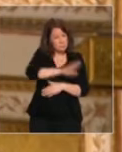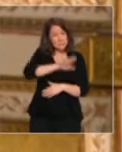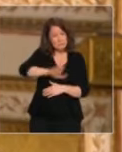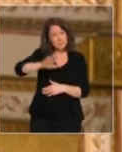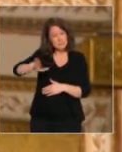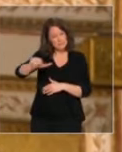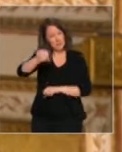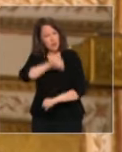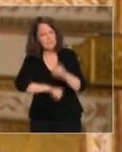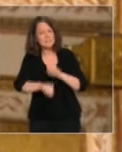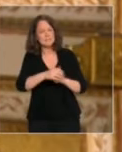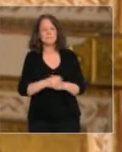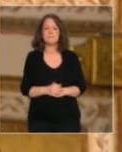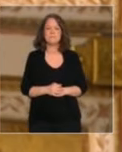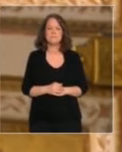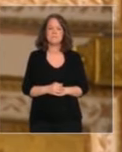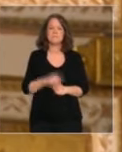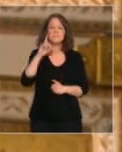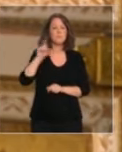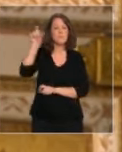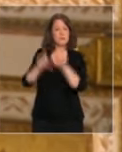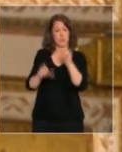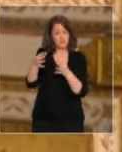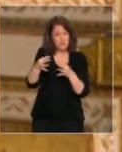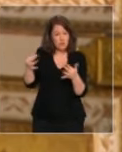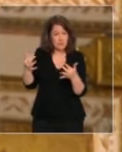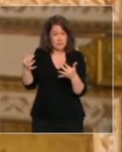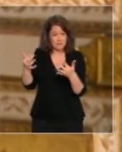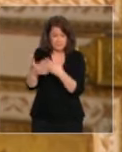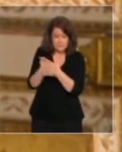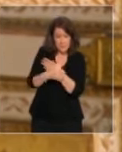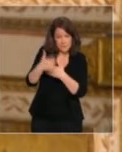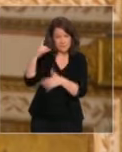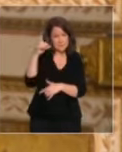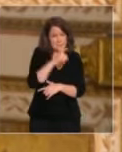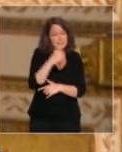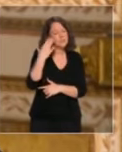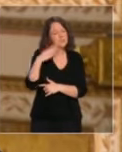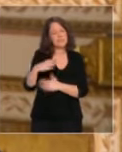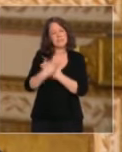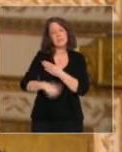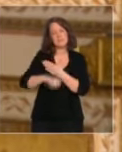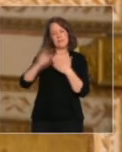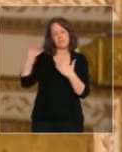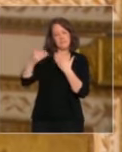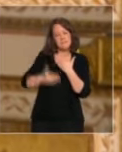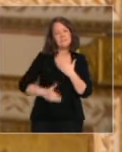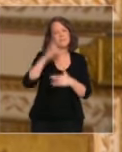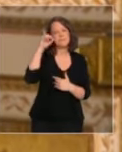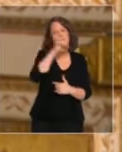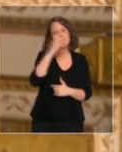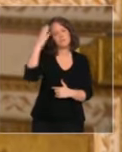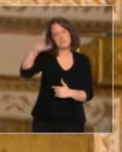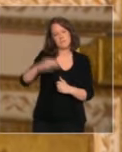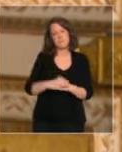Pour les plus fragiles et les plus diminuées, ces semaines sont aussi très difficiles. Je veux remercier les